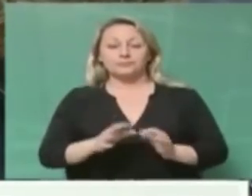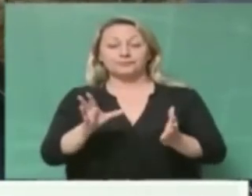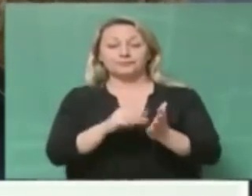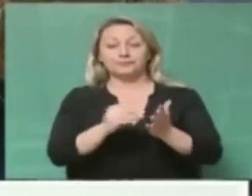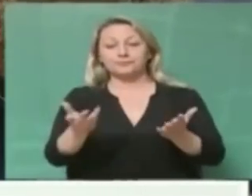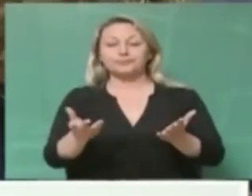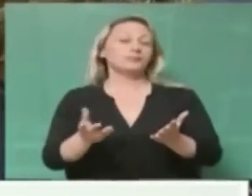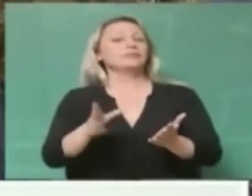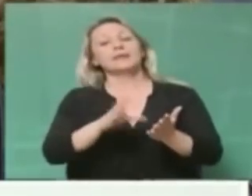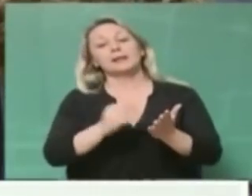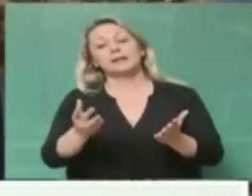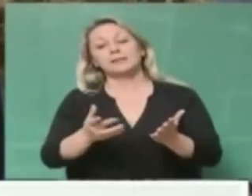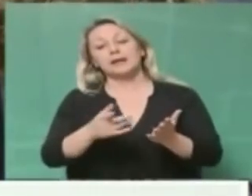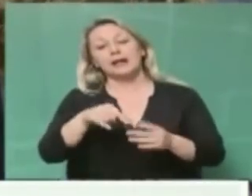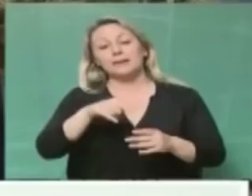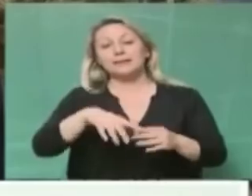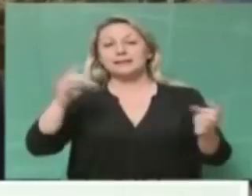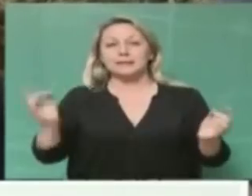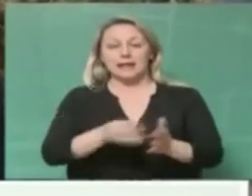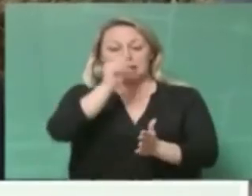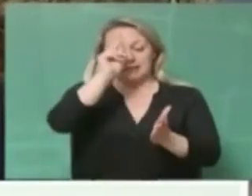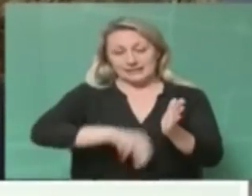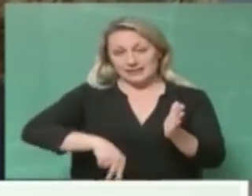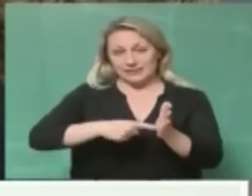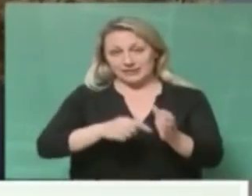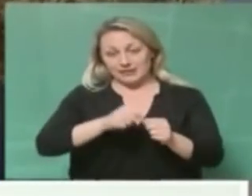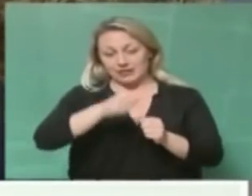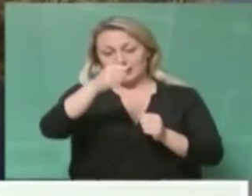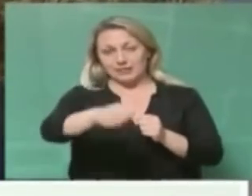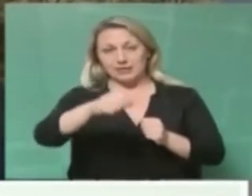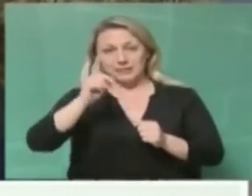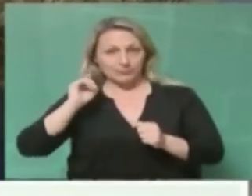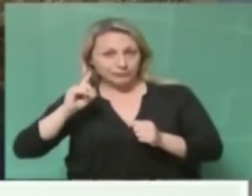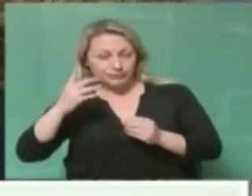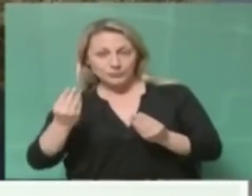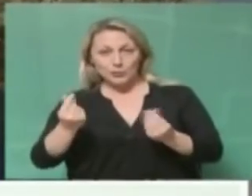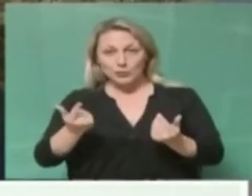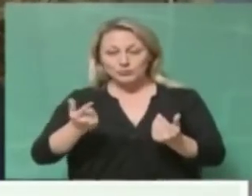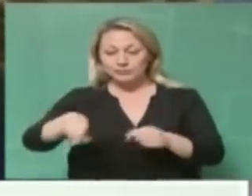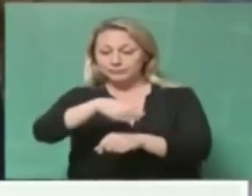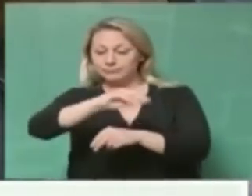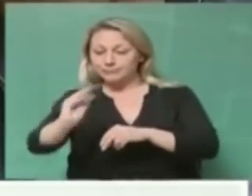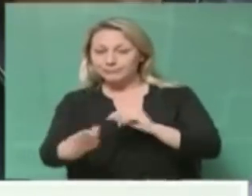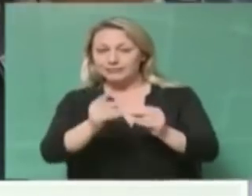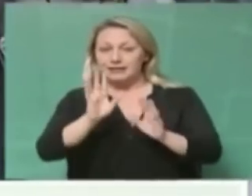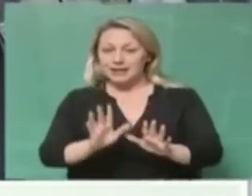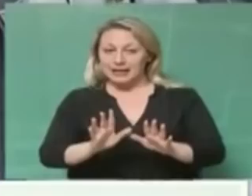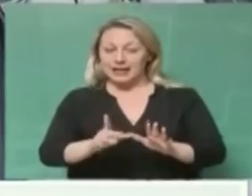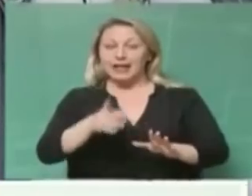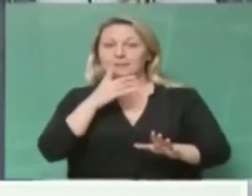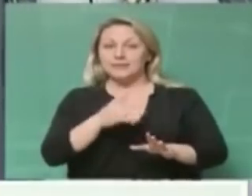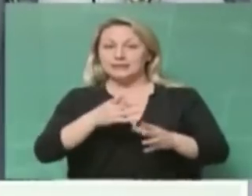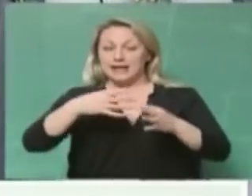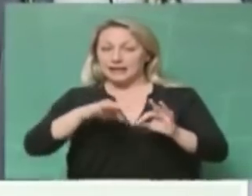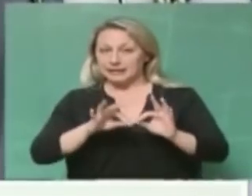παράνομοι ή εμπάσεις περτός να δεν υπάρχουν ποινικές εμπλοκές, καταλογισμοί και τα λοιπά. Διότι προσέχτε λίγο κάτι. Είναι καταρχήν παράλογο,